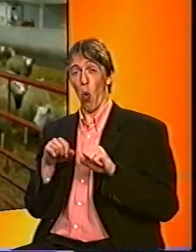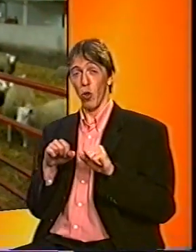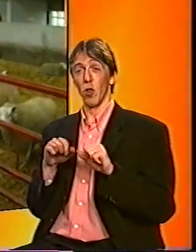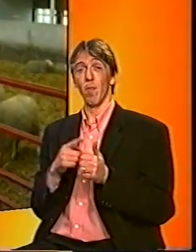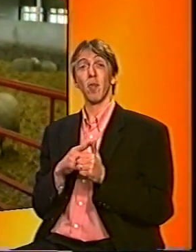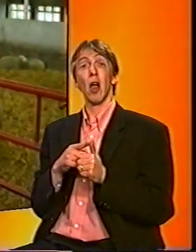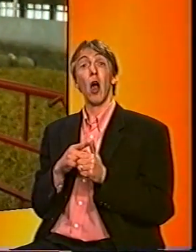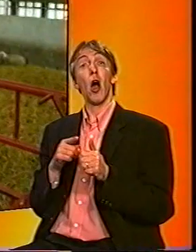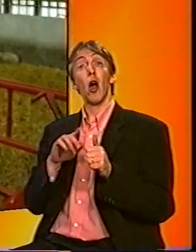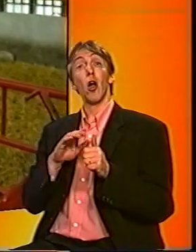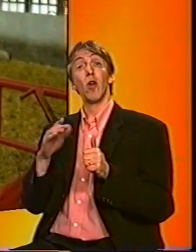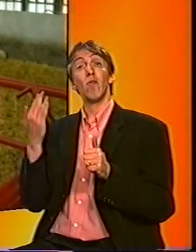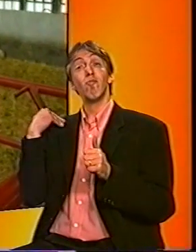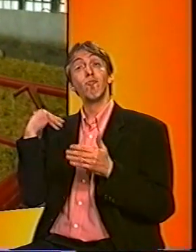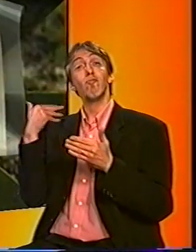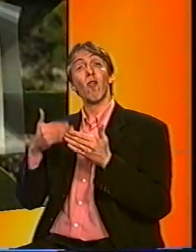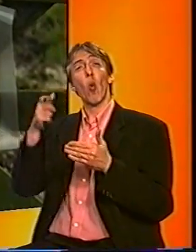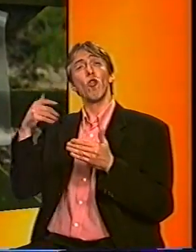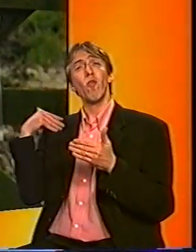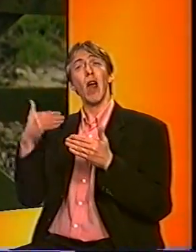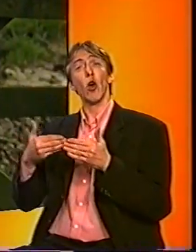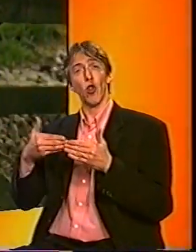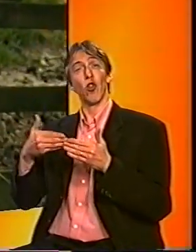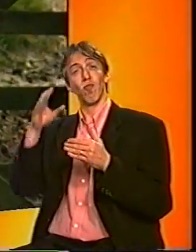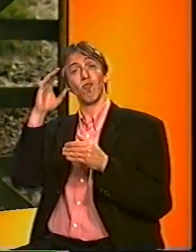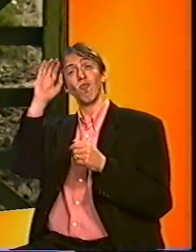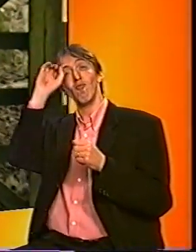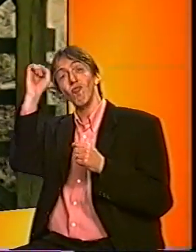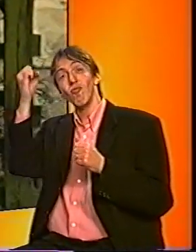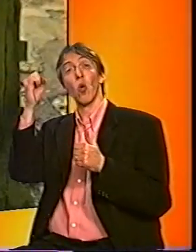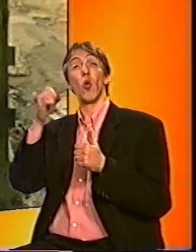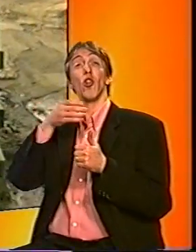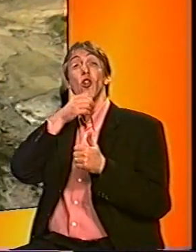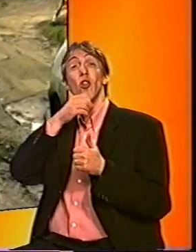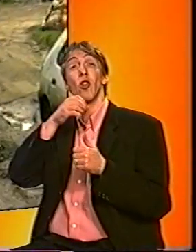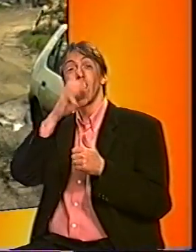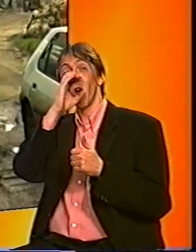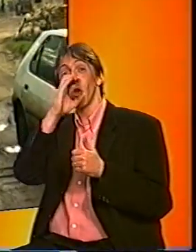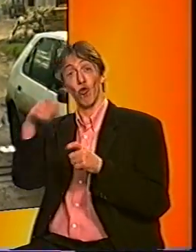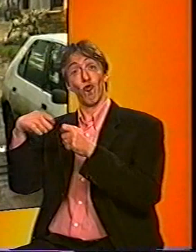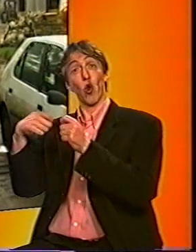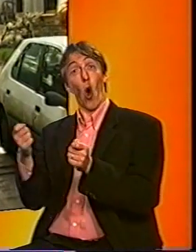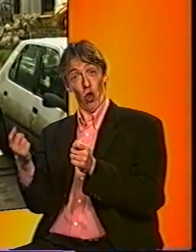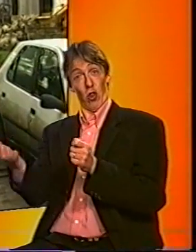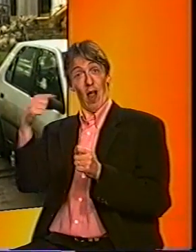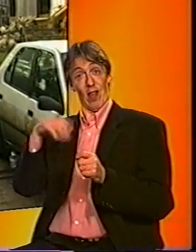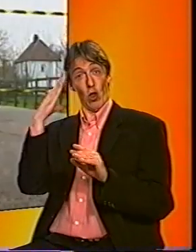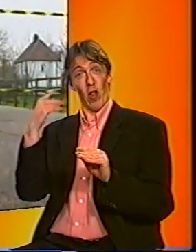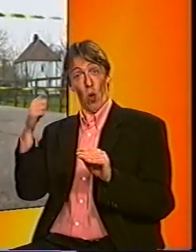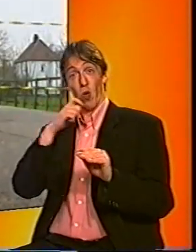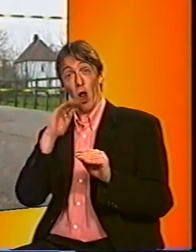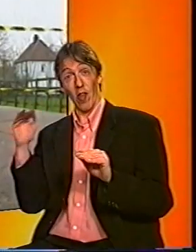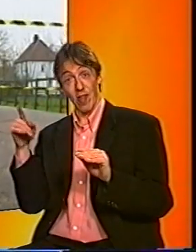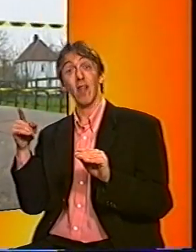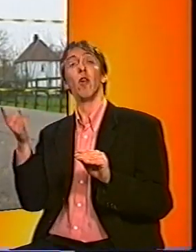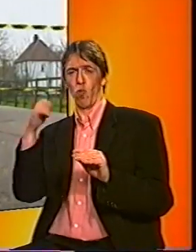Nederland heeft verkocht, zal worden onderzocht. In Engeland weten ze nog niet hoe de ziekte is ontstaan. Pas wanneer ze dat hebben